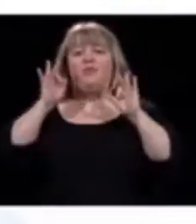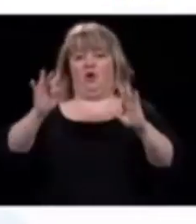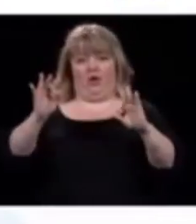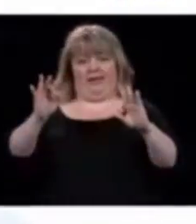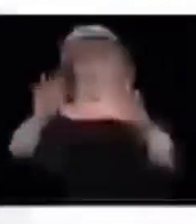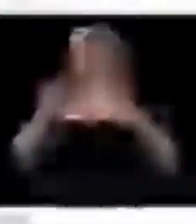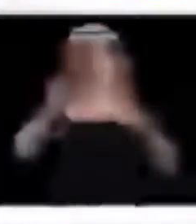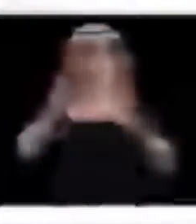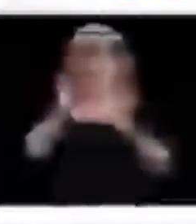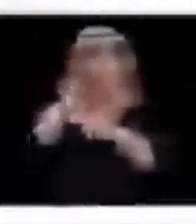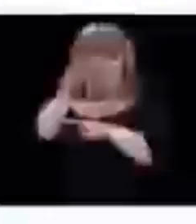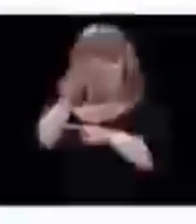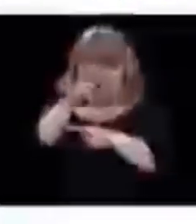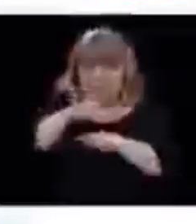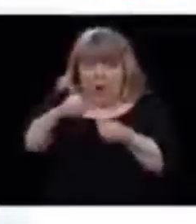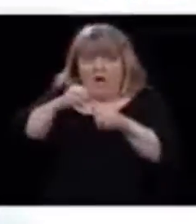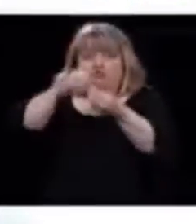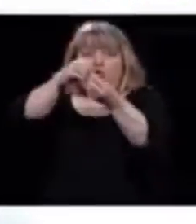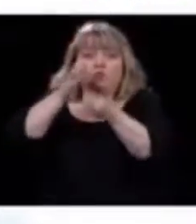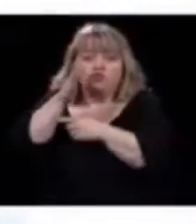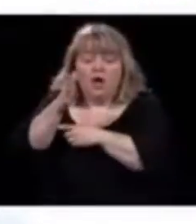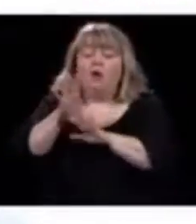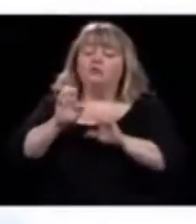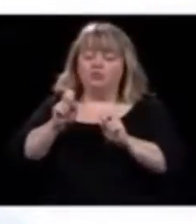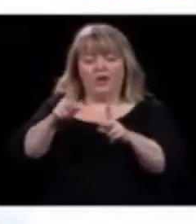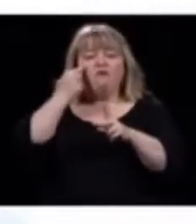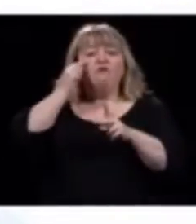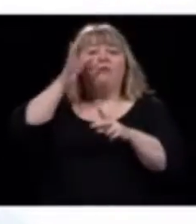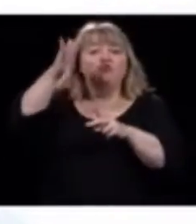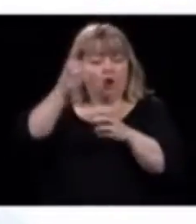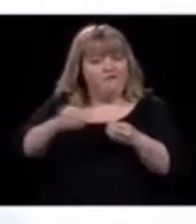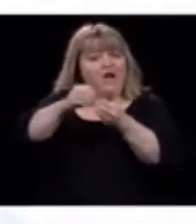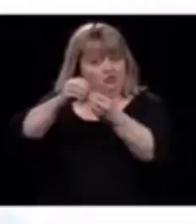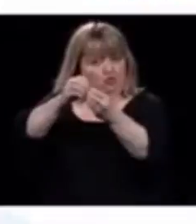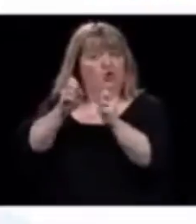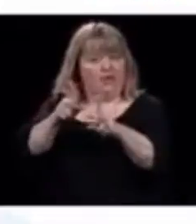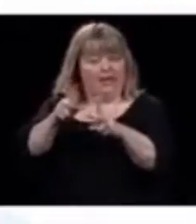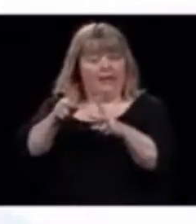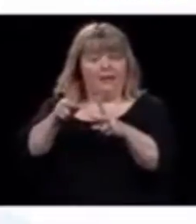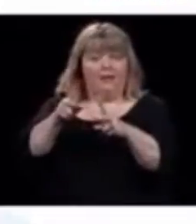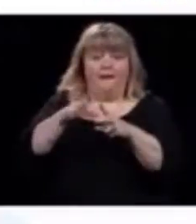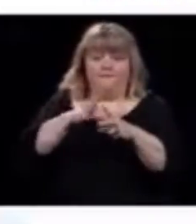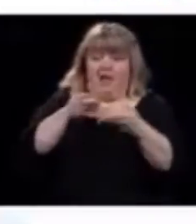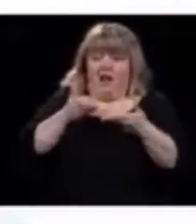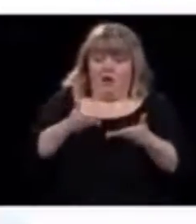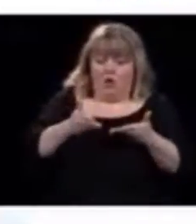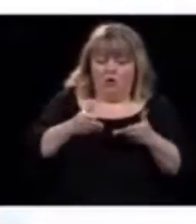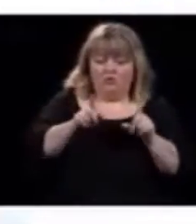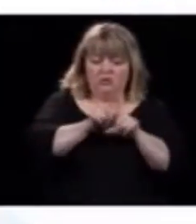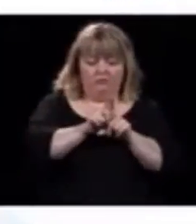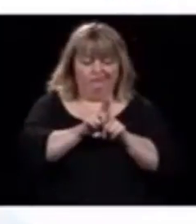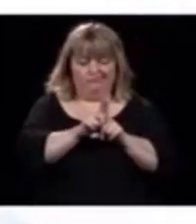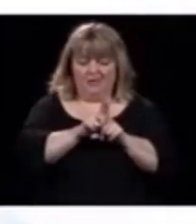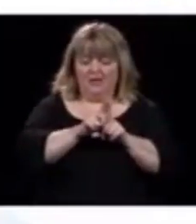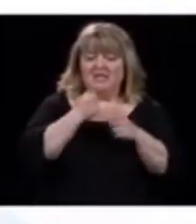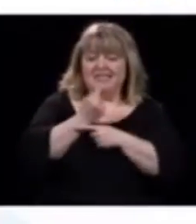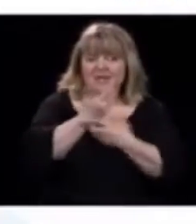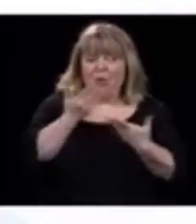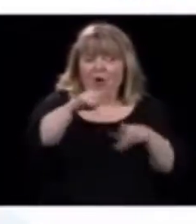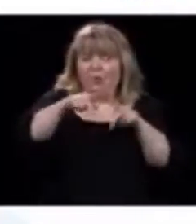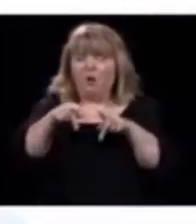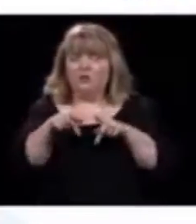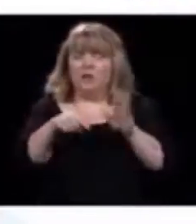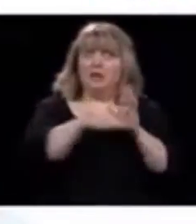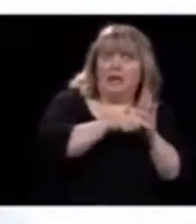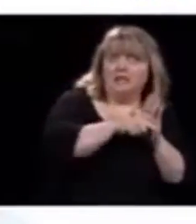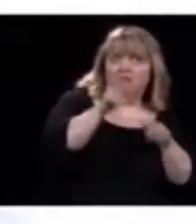c'est nécessaire d'en faire plus, bien, on en fera plus. Mais là, de commencer à choisir un scénario, là, à